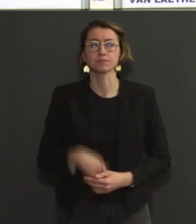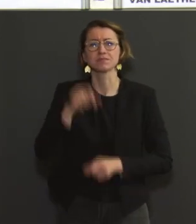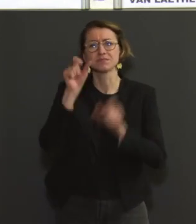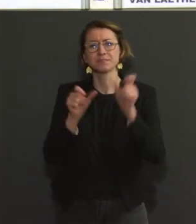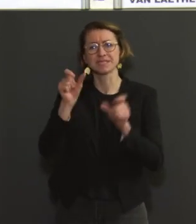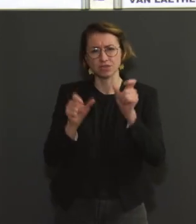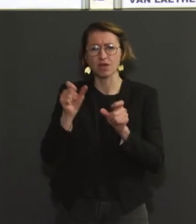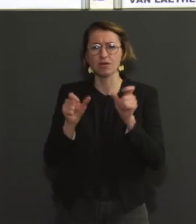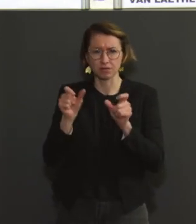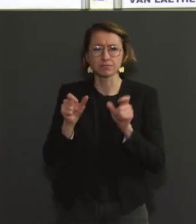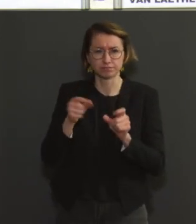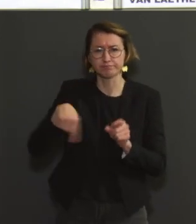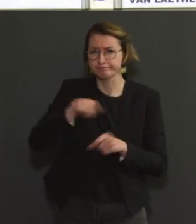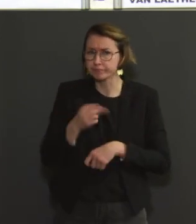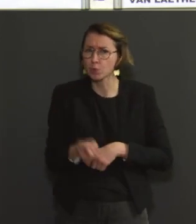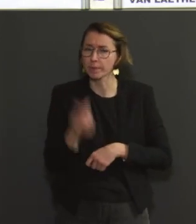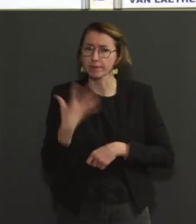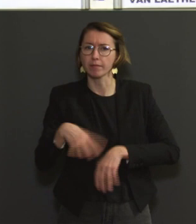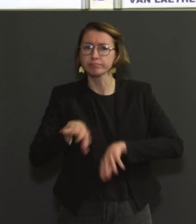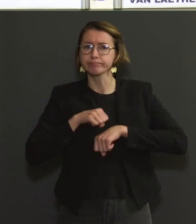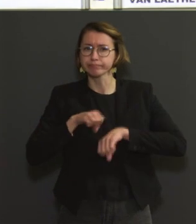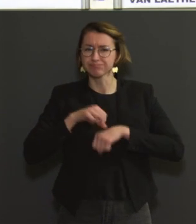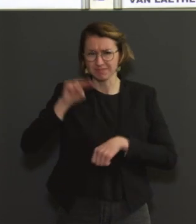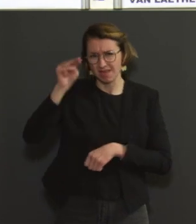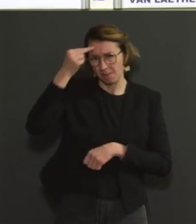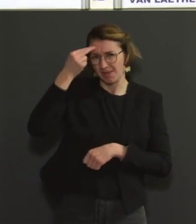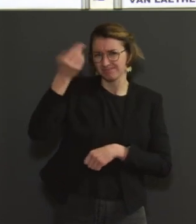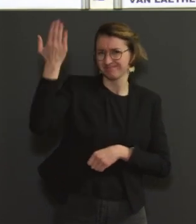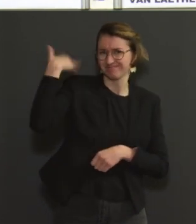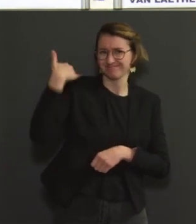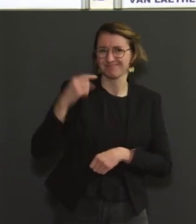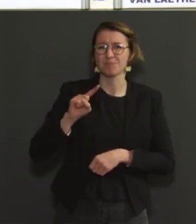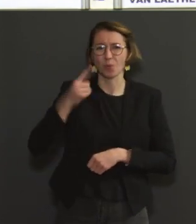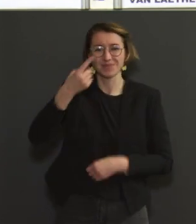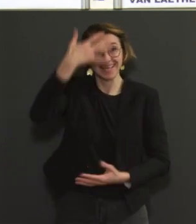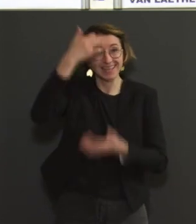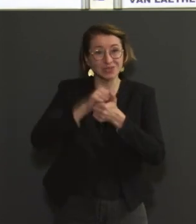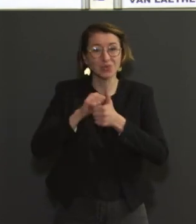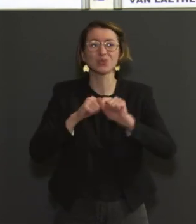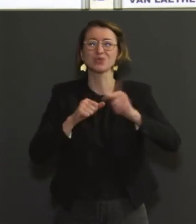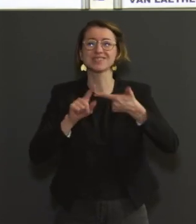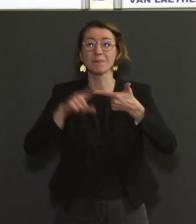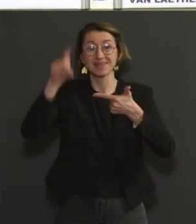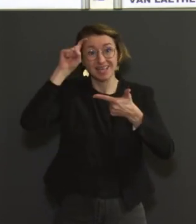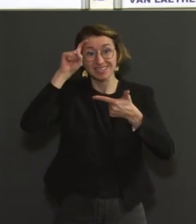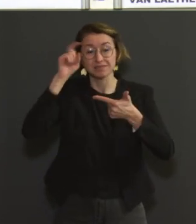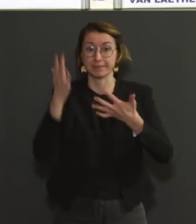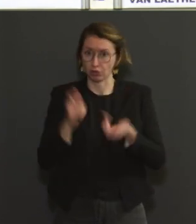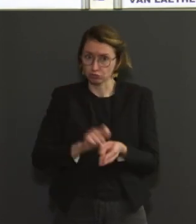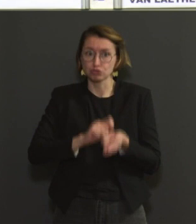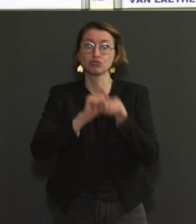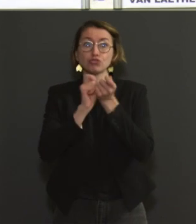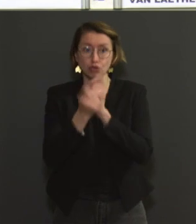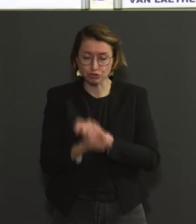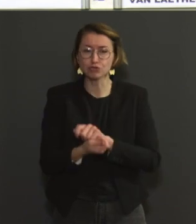'on a pendant longtemps mis le Hainaut en premier et puis suivi de la province de Liège. Ce sont maintenant les provinces flamandes qui prennent la